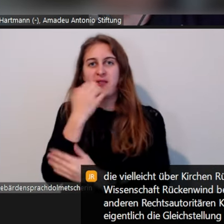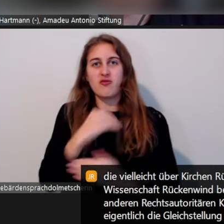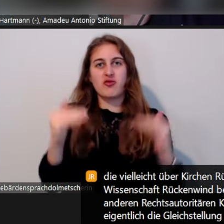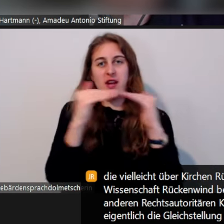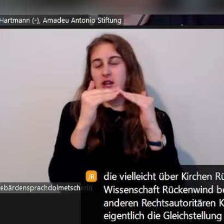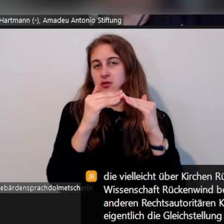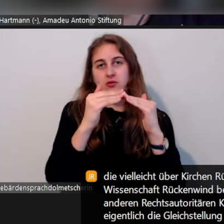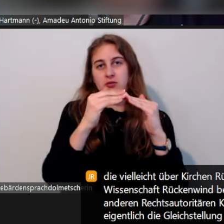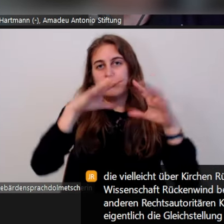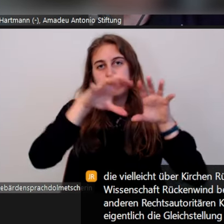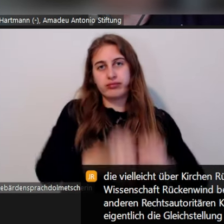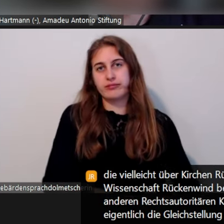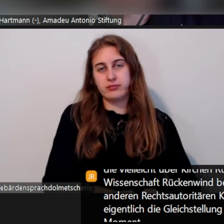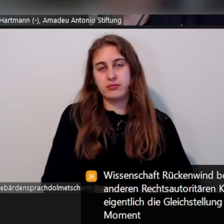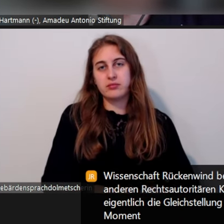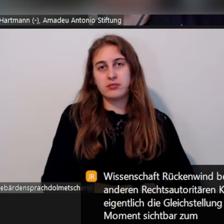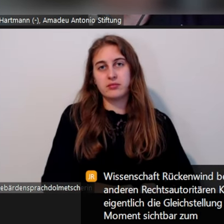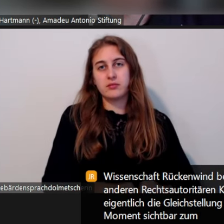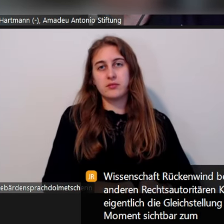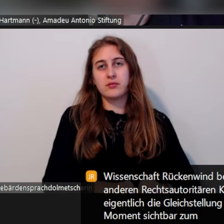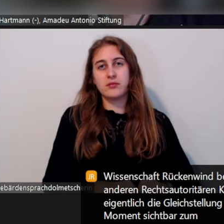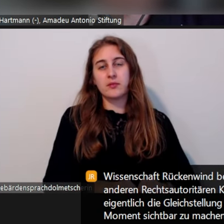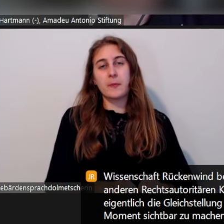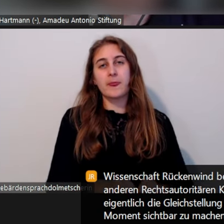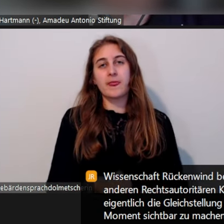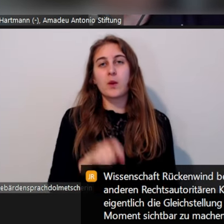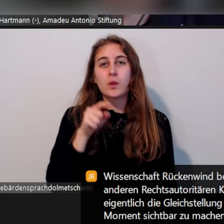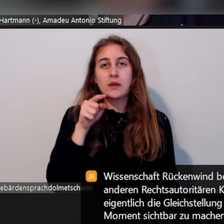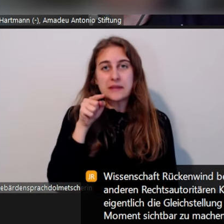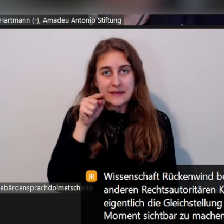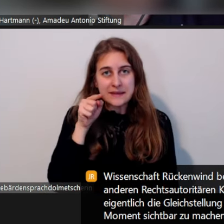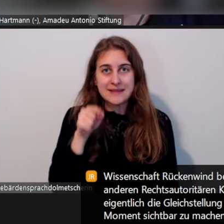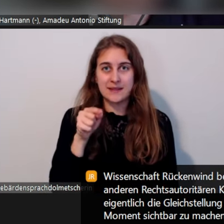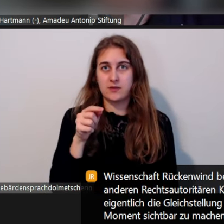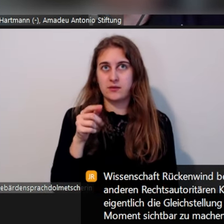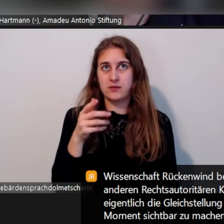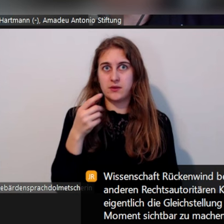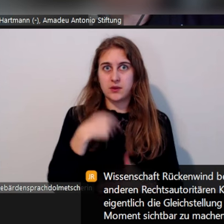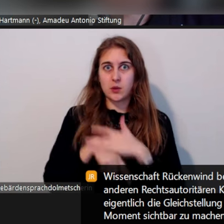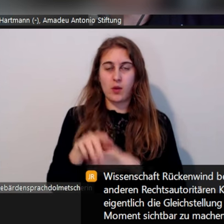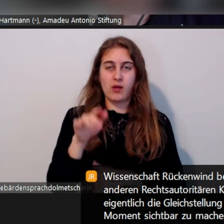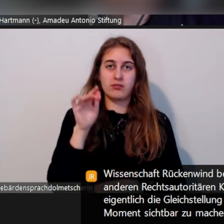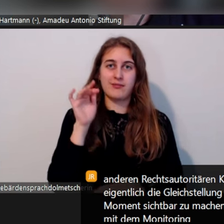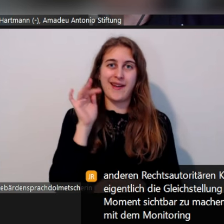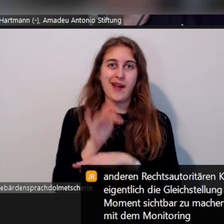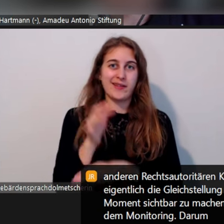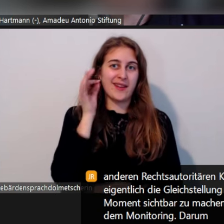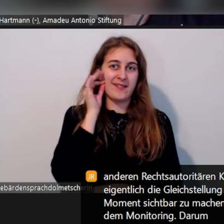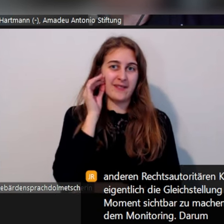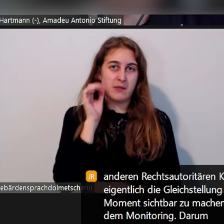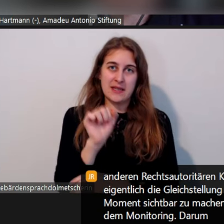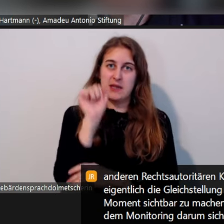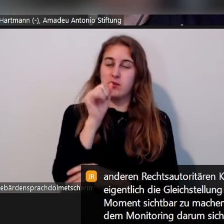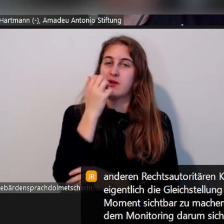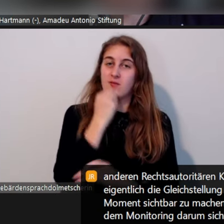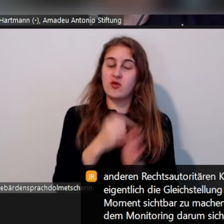wollen. Und dieses Moment sichtbar zu machen, das wollen wir eben mit Antifeminismus und mit dem Monitoring darum sichtbarer machen. Das ist der Vorteil davon,